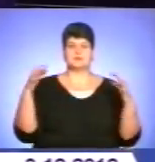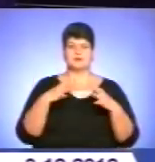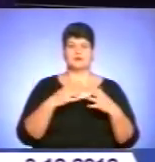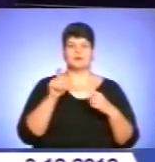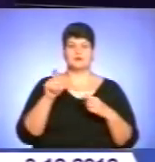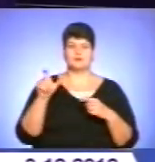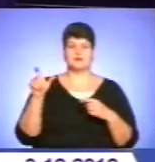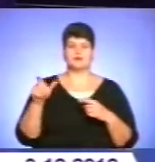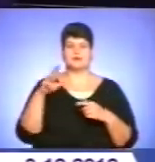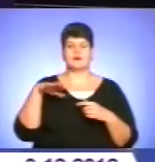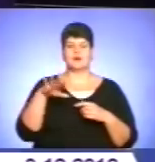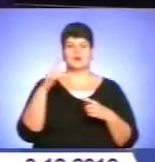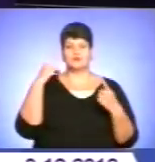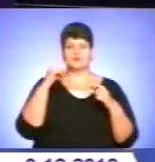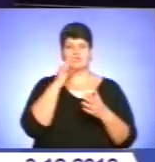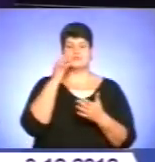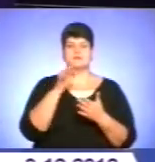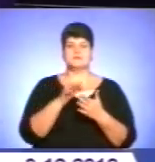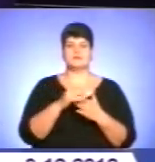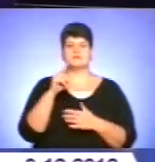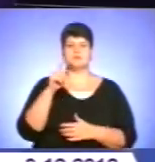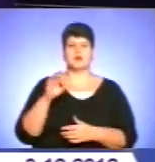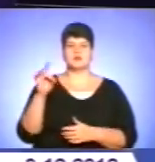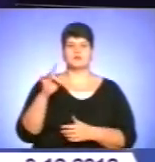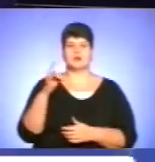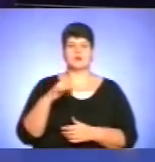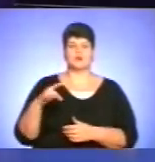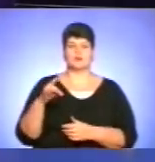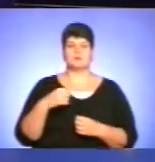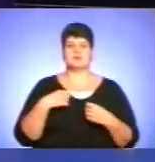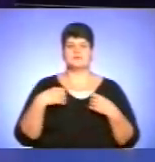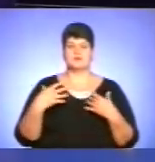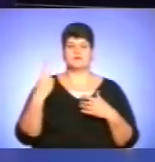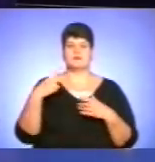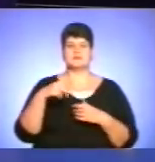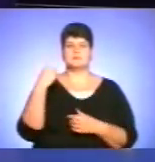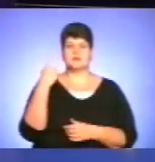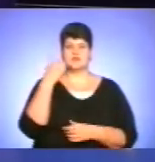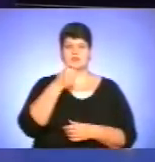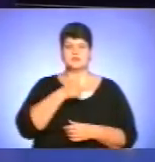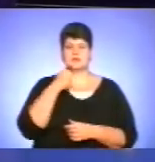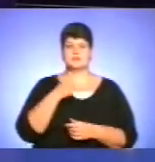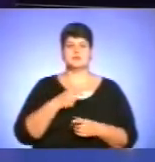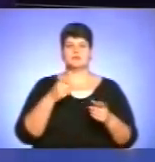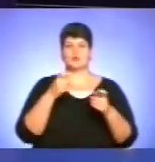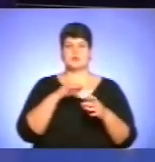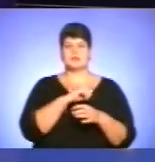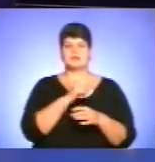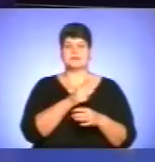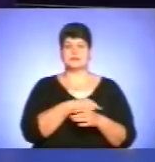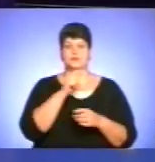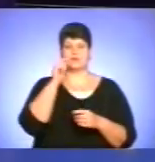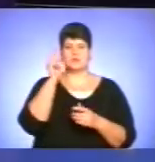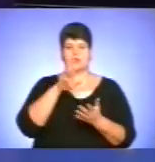краю та творчий звіт мистецьких колективів з Березького району, присвяченого 21-й річниці Збройних сил України «Уклін